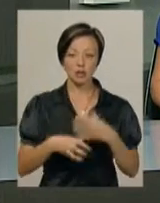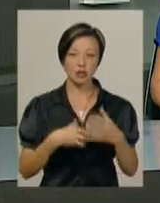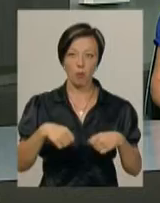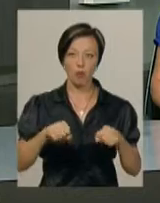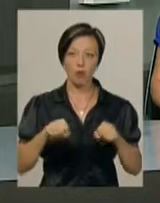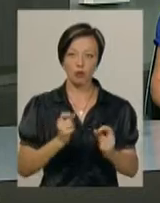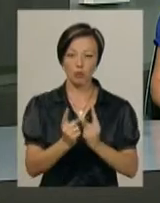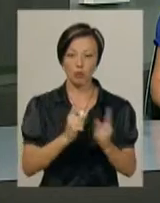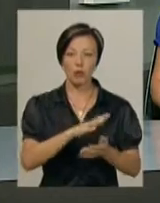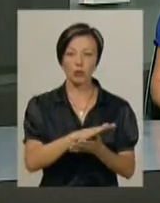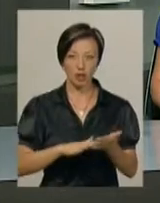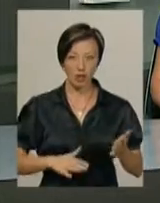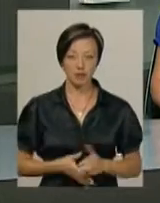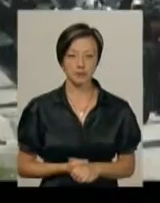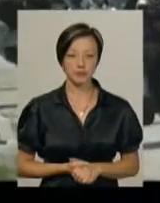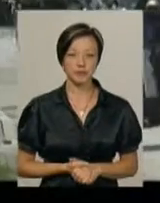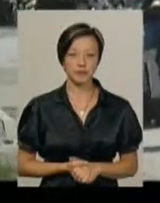мотопробігу – далі у сюжеті.